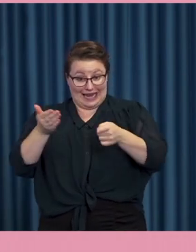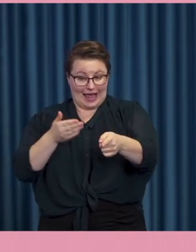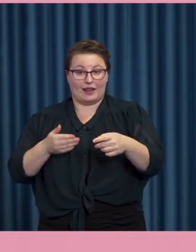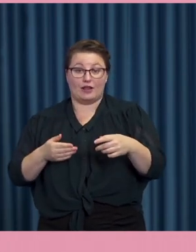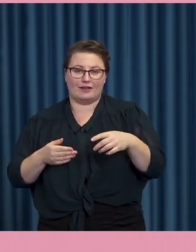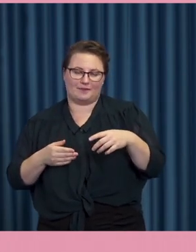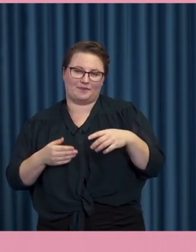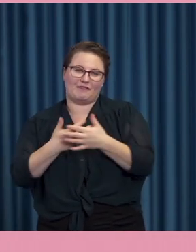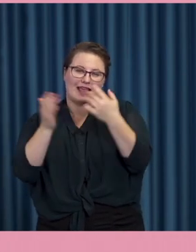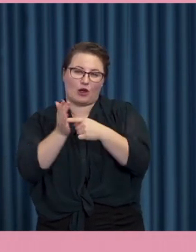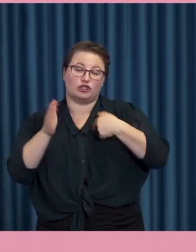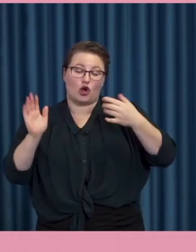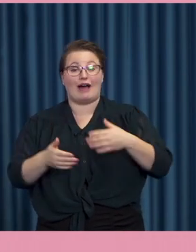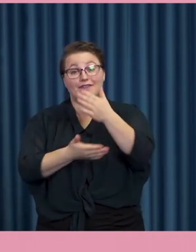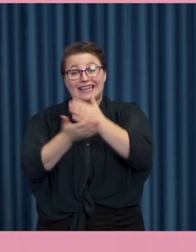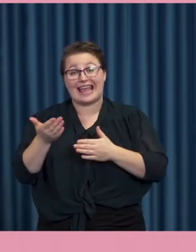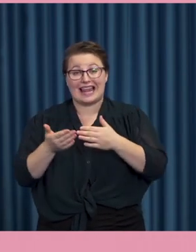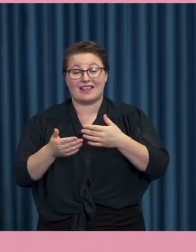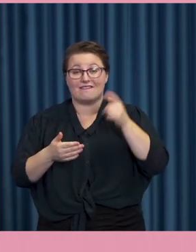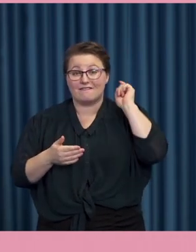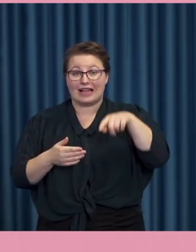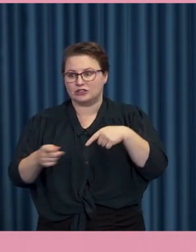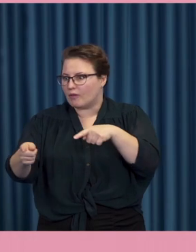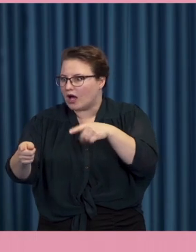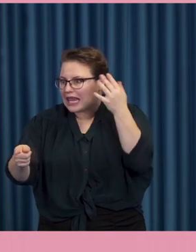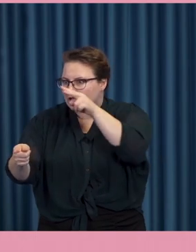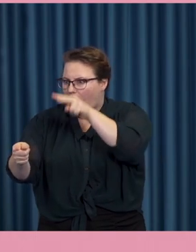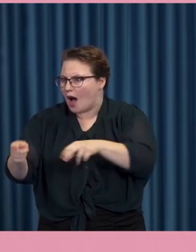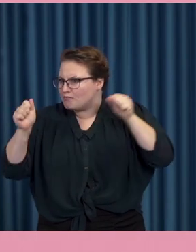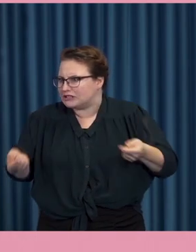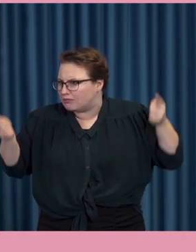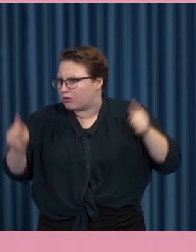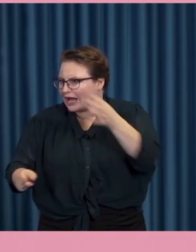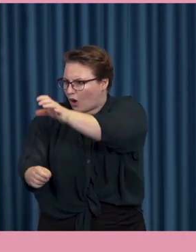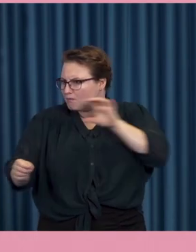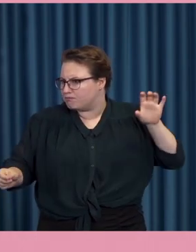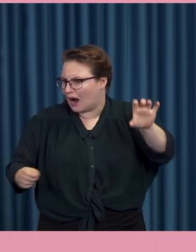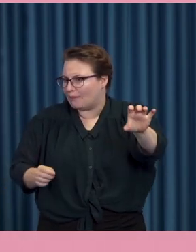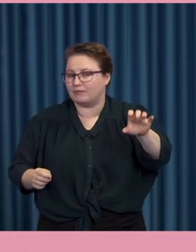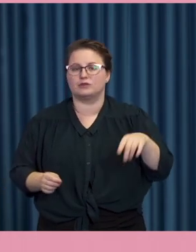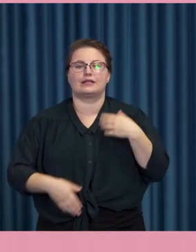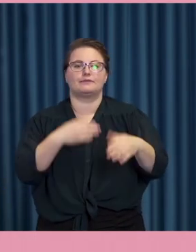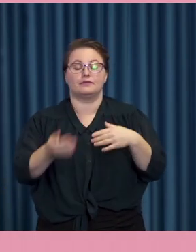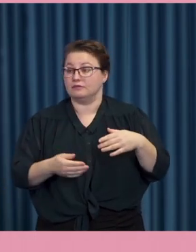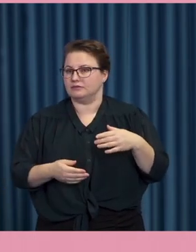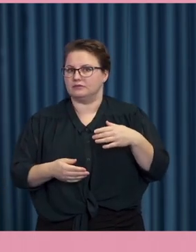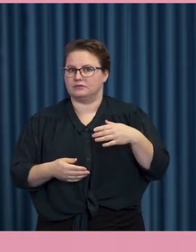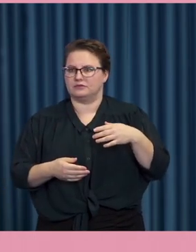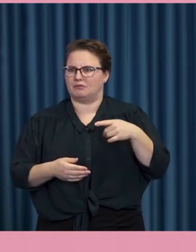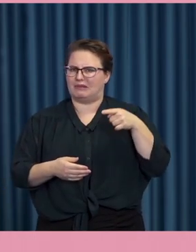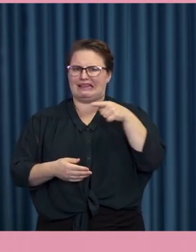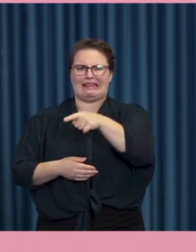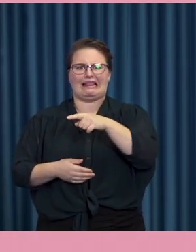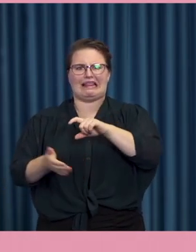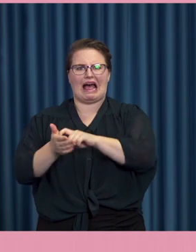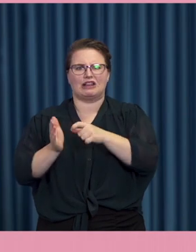falskt inlägg så har det ju varit, jag har läst någonting och tänkt, åh herregud jag måste dela det här på en gång. Och så tittar man tillbaka och nej den här annonseringen eller den här efterlysningen var ju